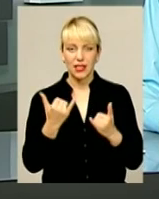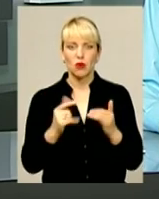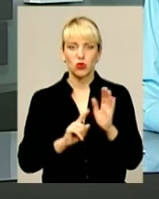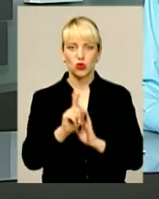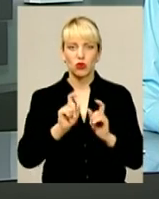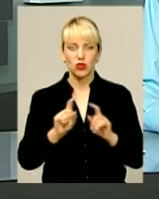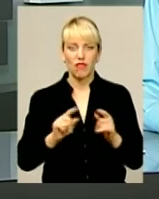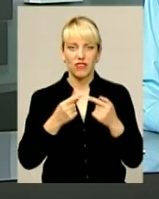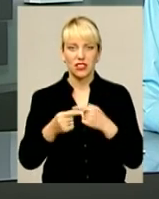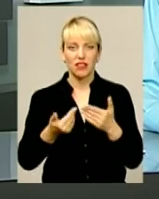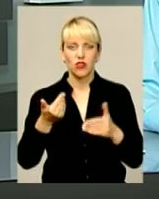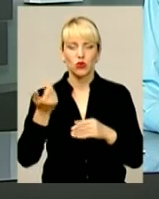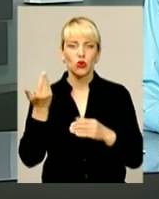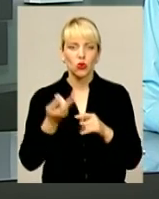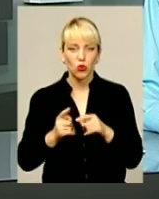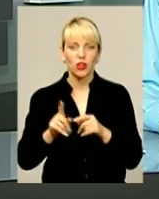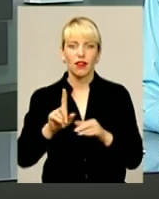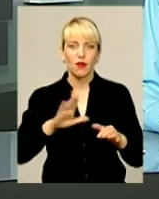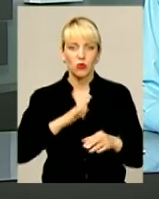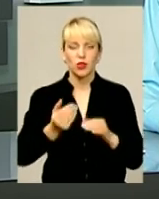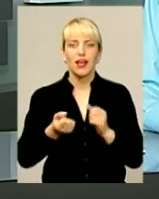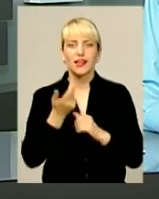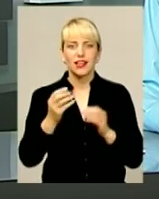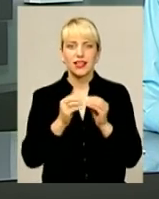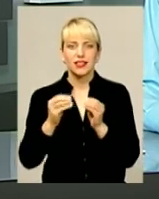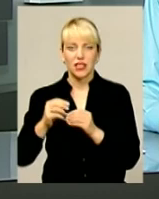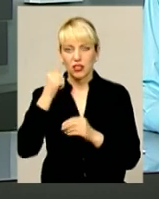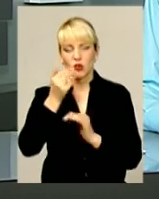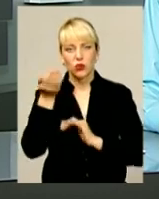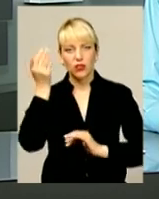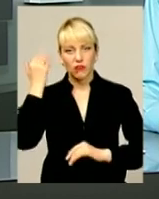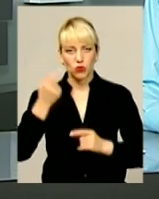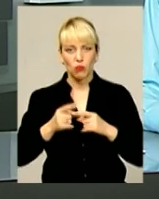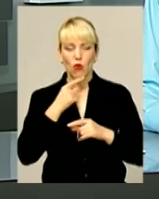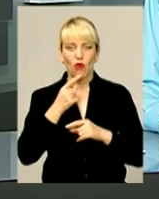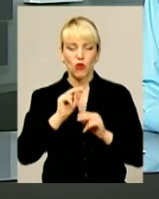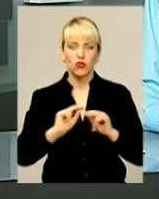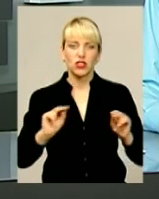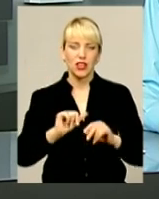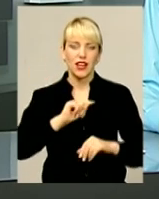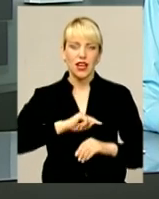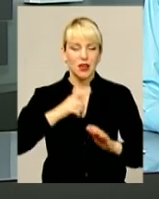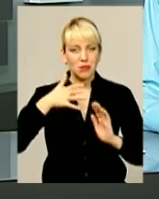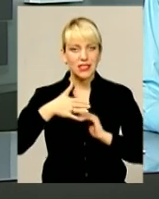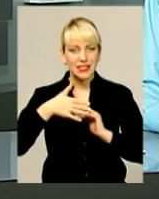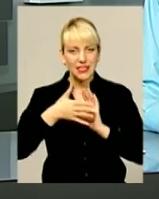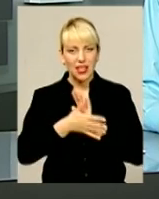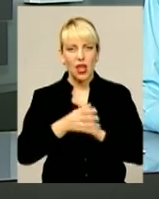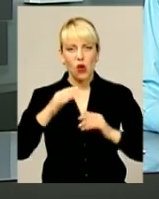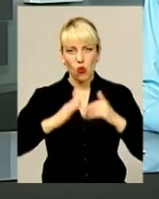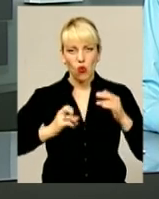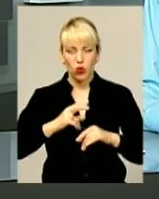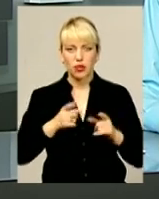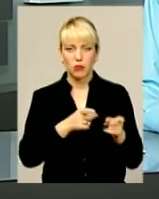дуже відрізняється від тої, яка була ще кілька десятків років тому, запевняють і вчителі, і психологи. І підготовкою дитини до шкільного